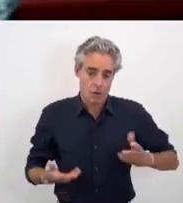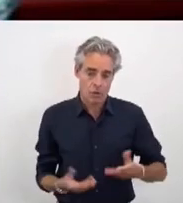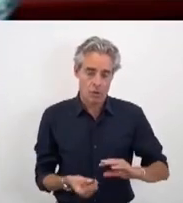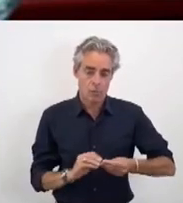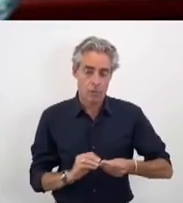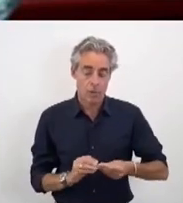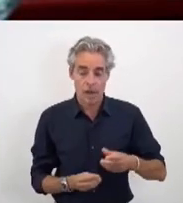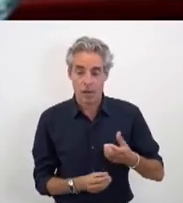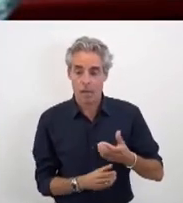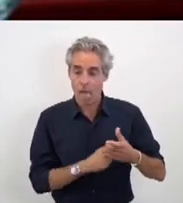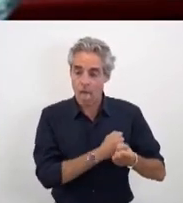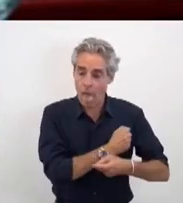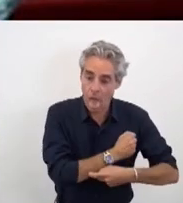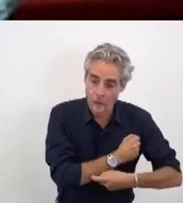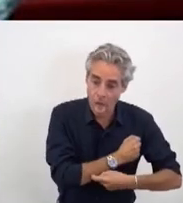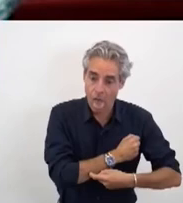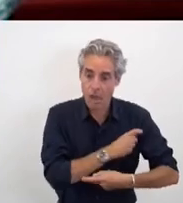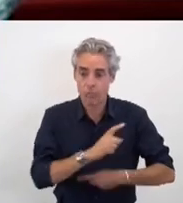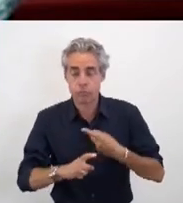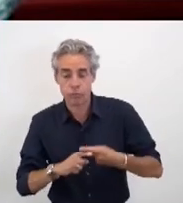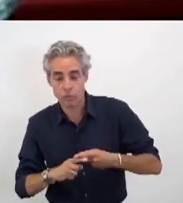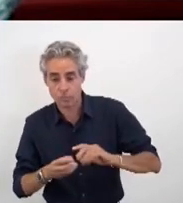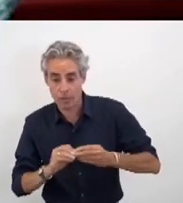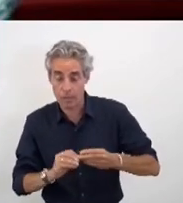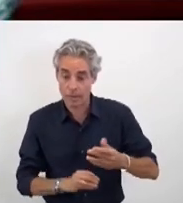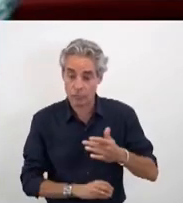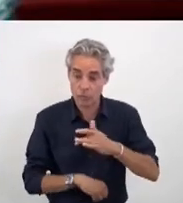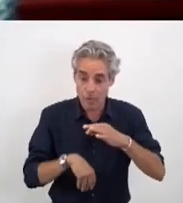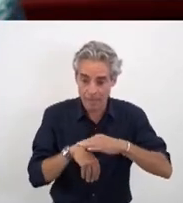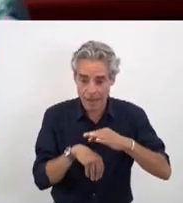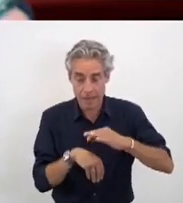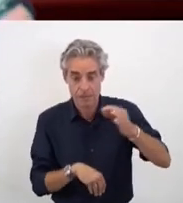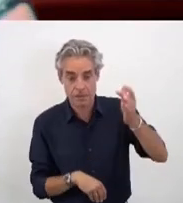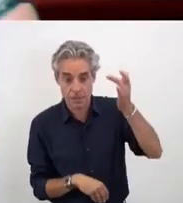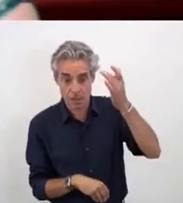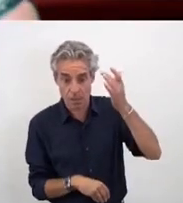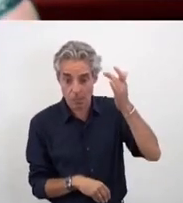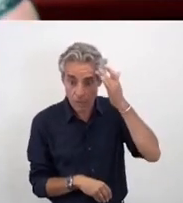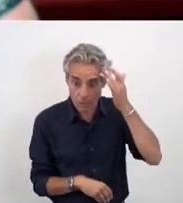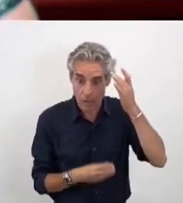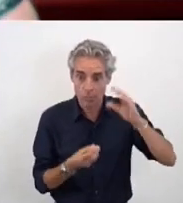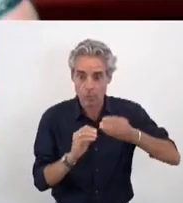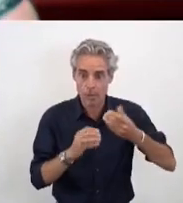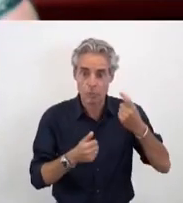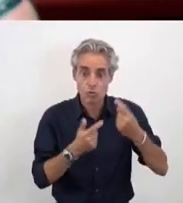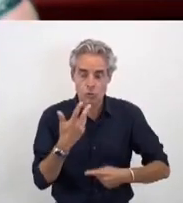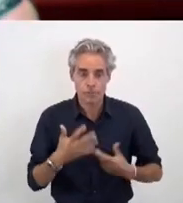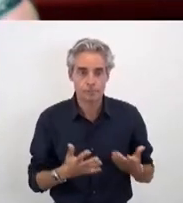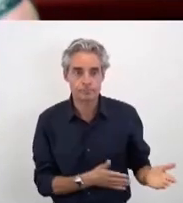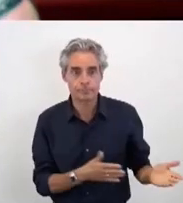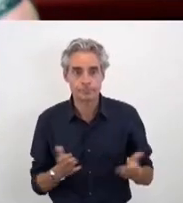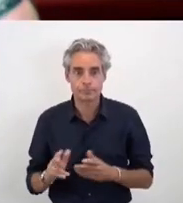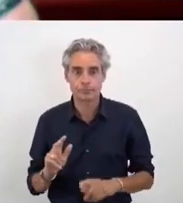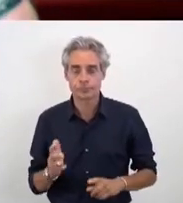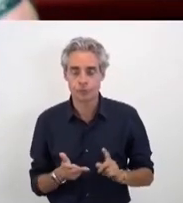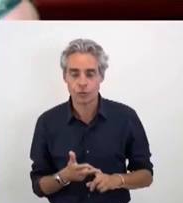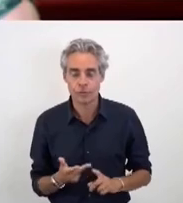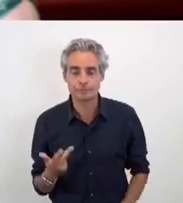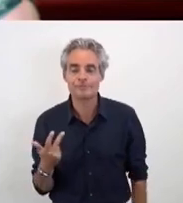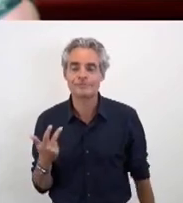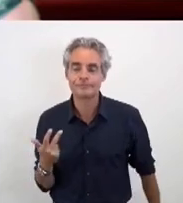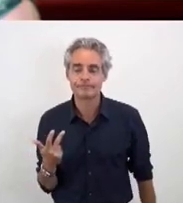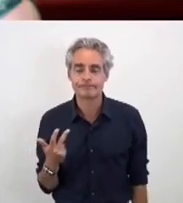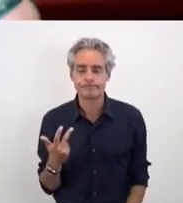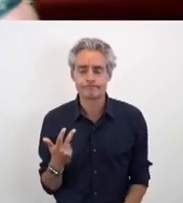addictives et des problématiques de maladie mentale qui posent de sérieuses difficultés. Troisième sujet, nous